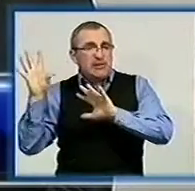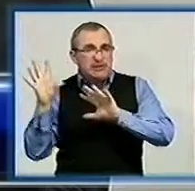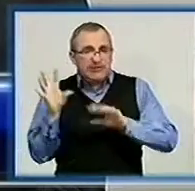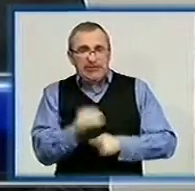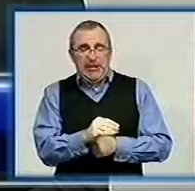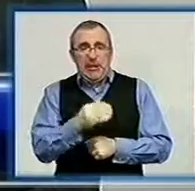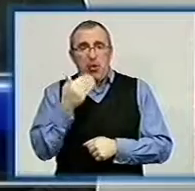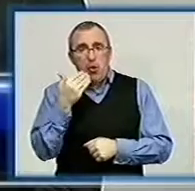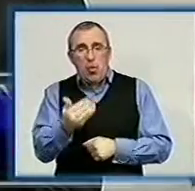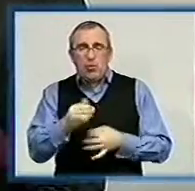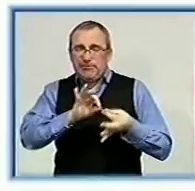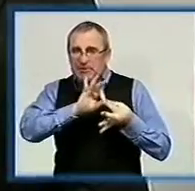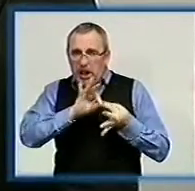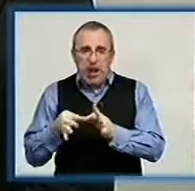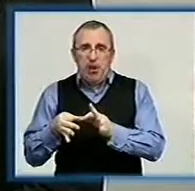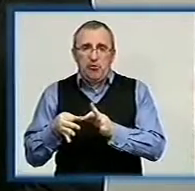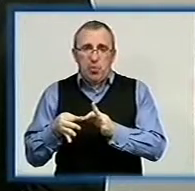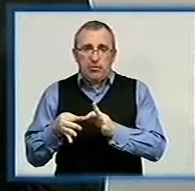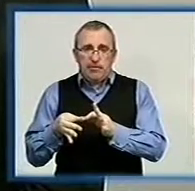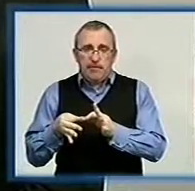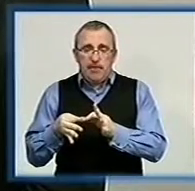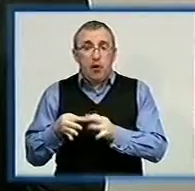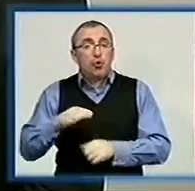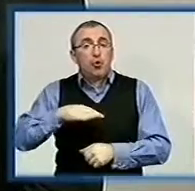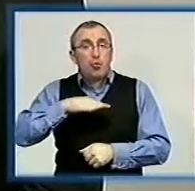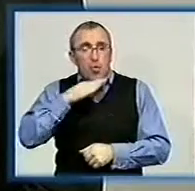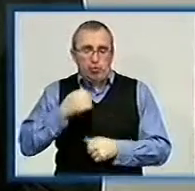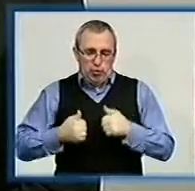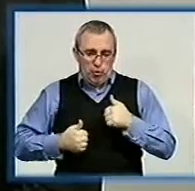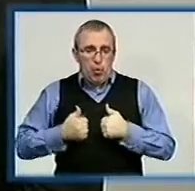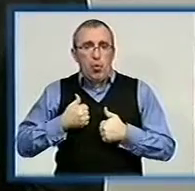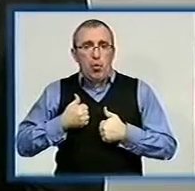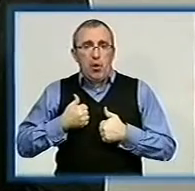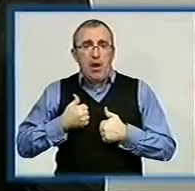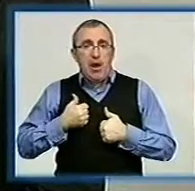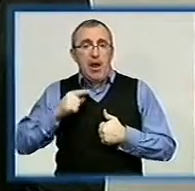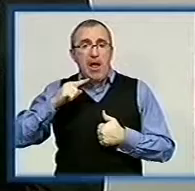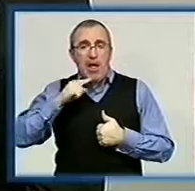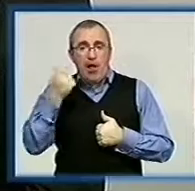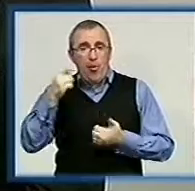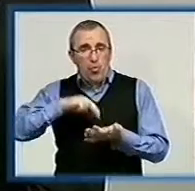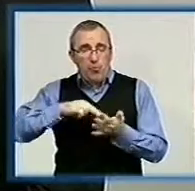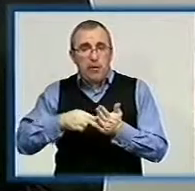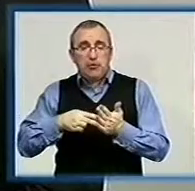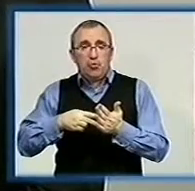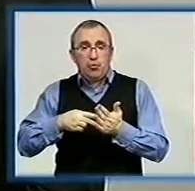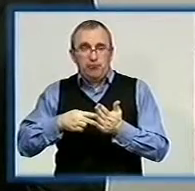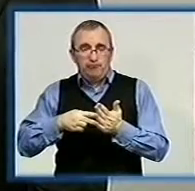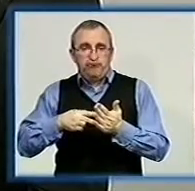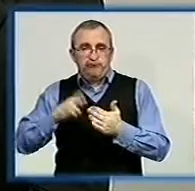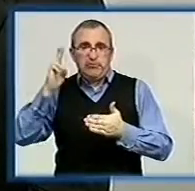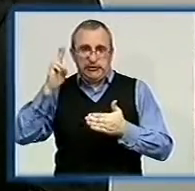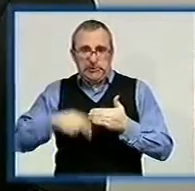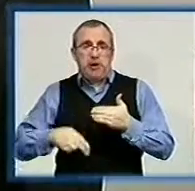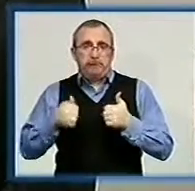складності, ми досить достойно з економічної точки зору закінчили. Область